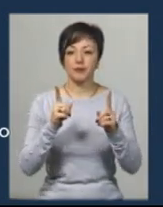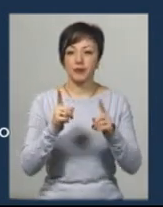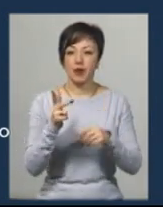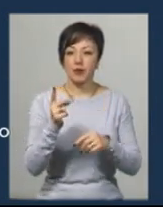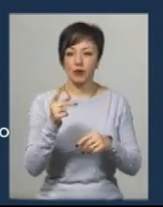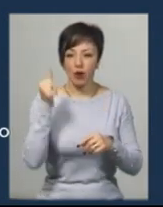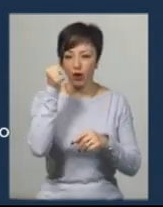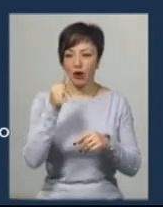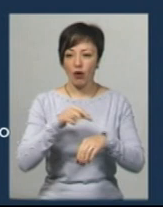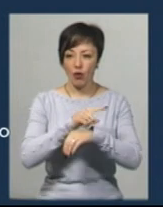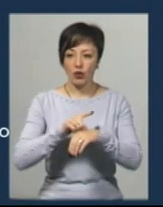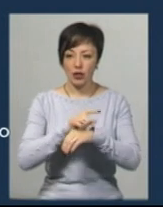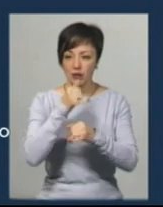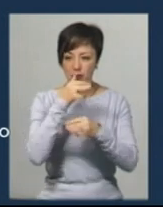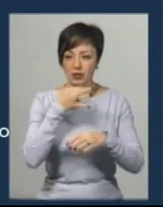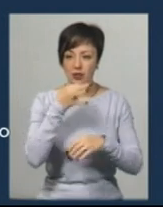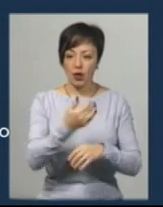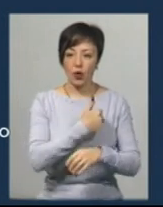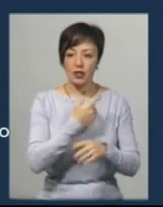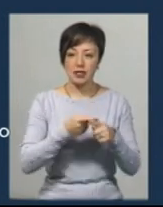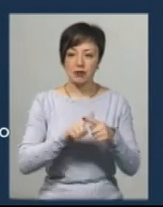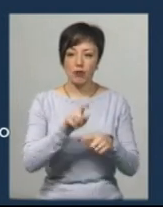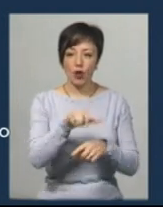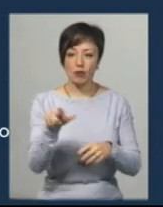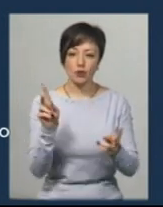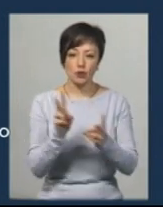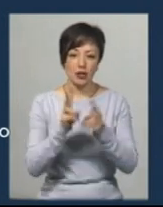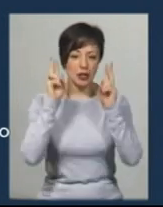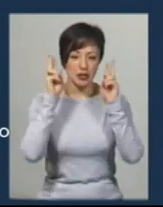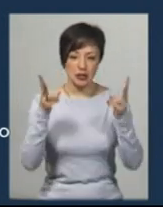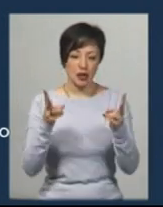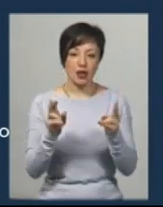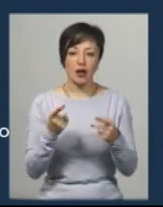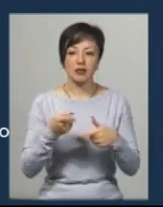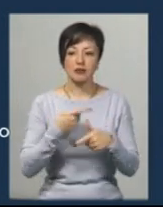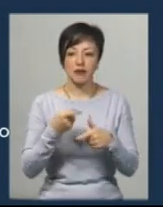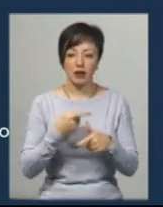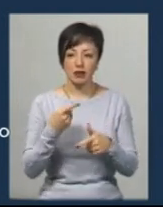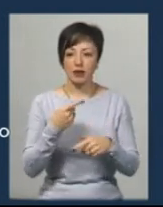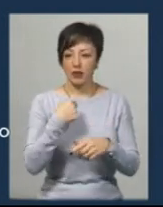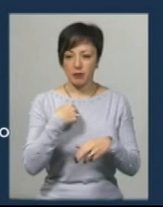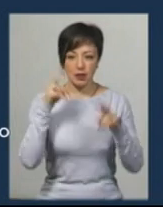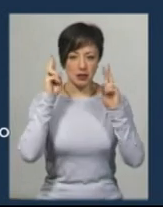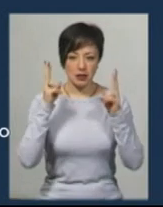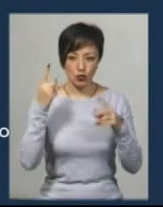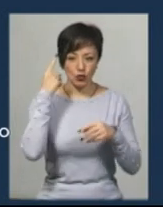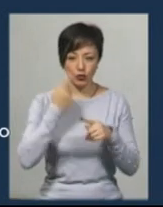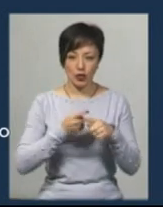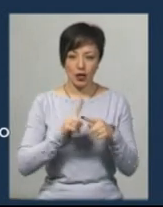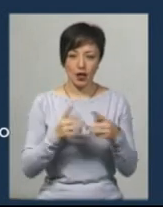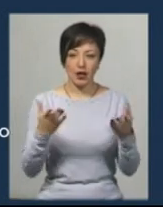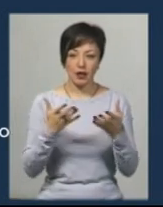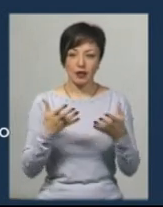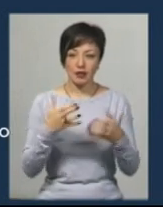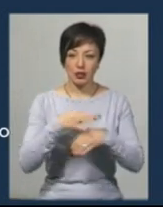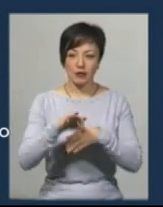години не міг нічого сказати. Хотів з цими людьми зустріться, не знаю, як їх звати. Вони ж мене не знають, вони думають, що є якийсь